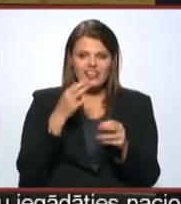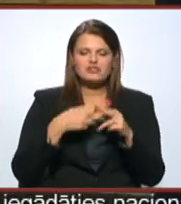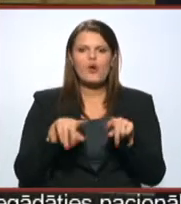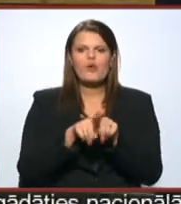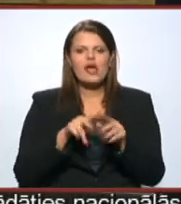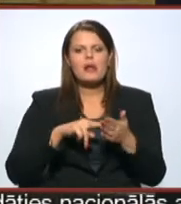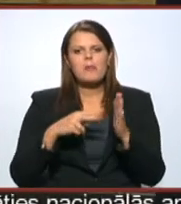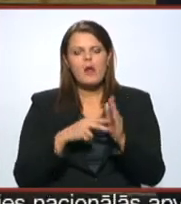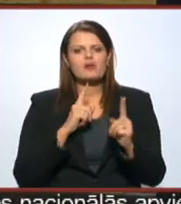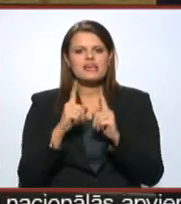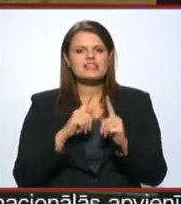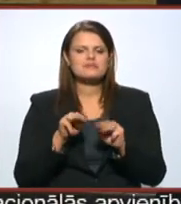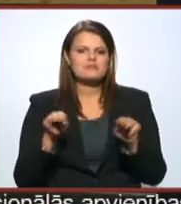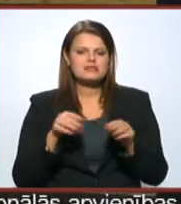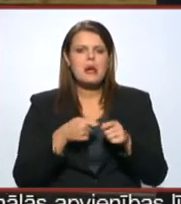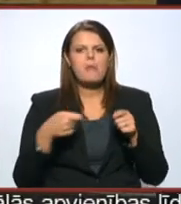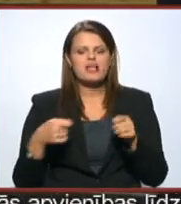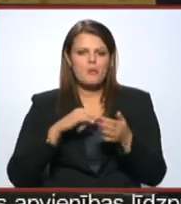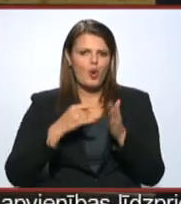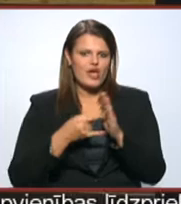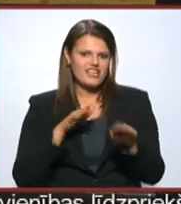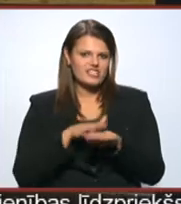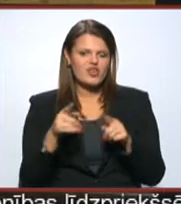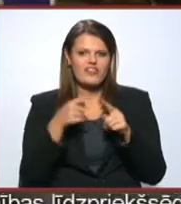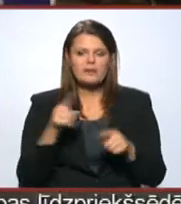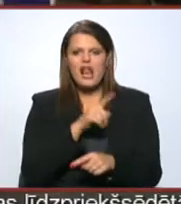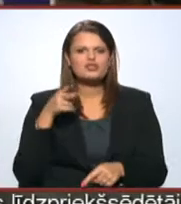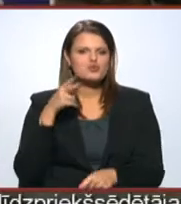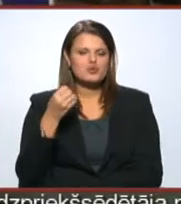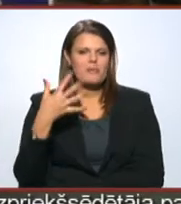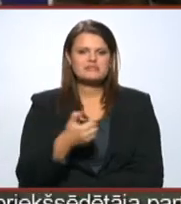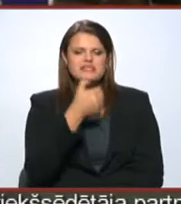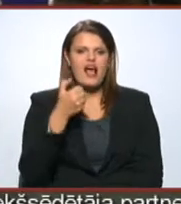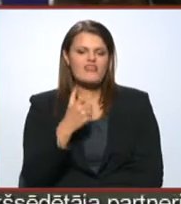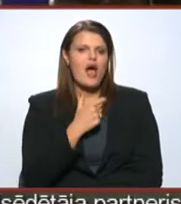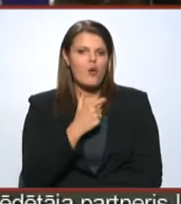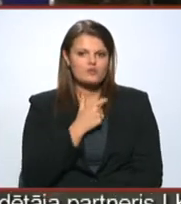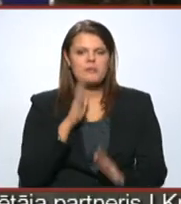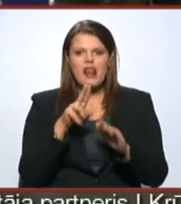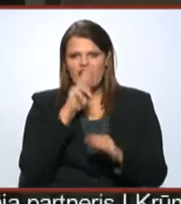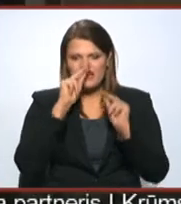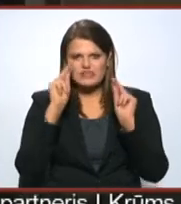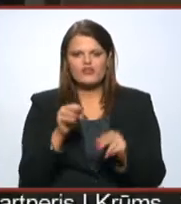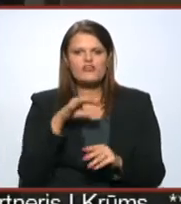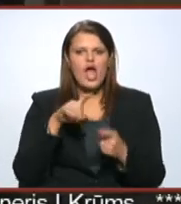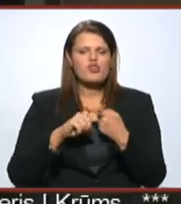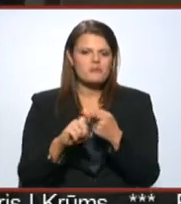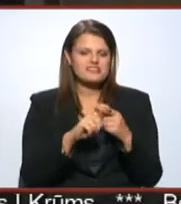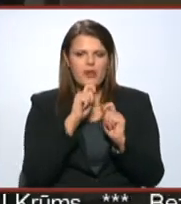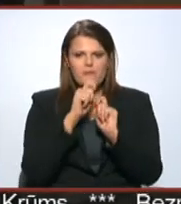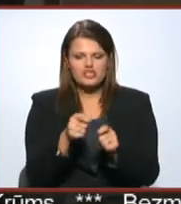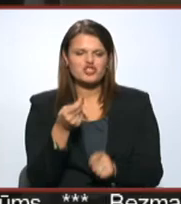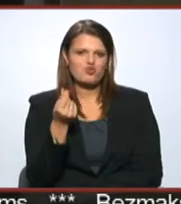lūgas satiksmes ministrijai pagarināt projekta īstenošanas termiņus līdz 2015. gada augustam, lai nezaudētu Eiropas Savienības